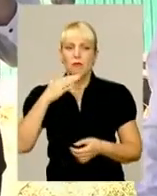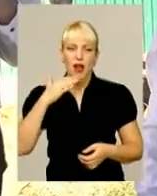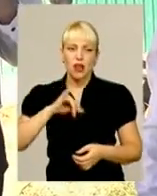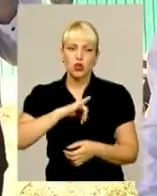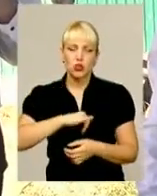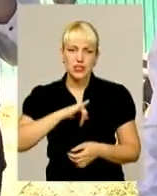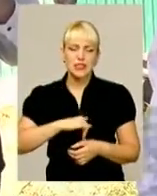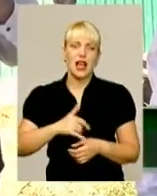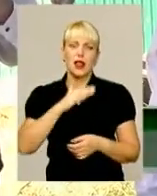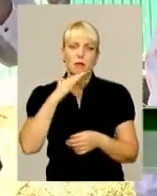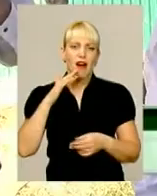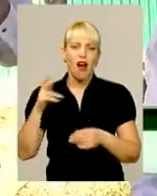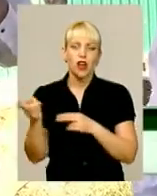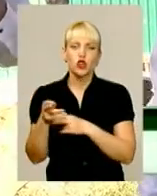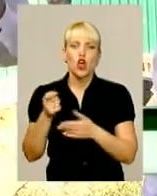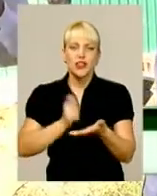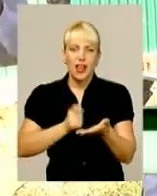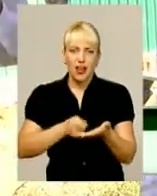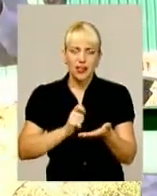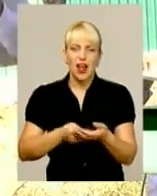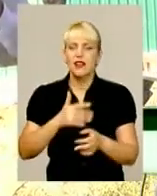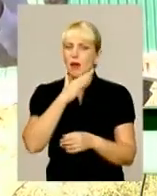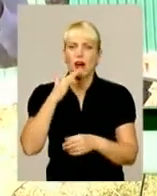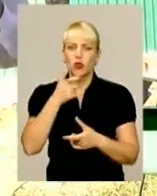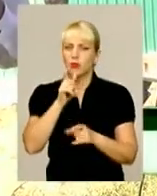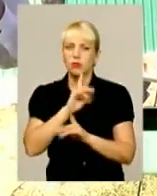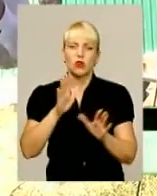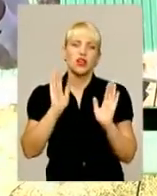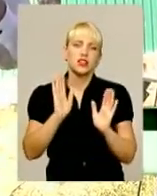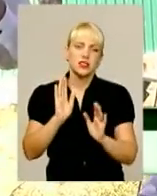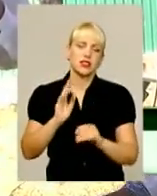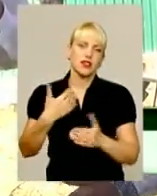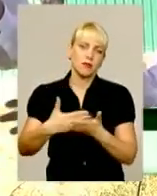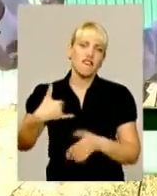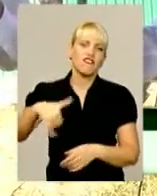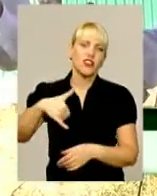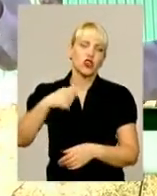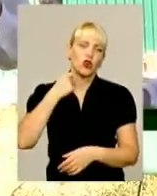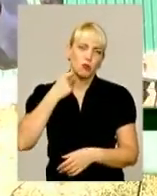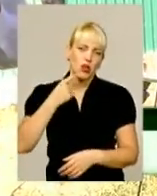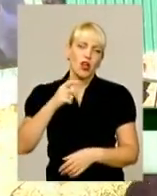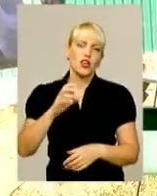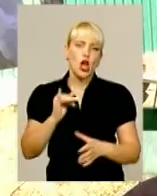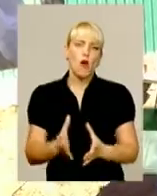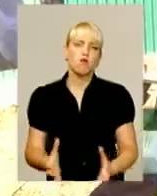взагалі. Але трішечки, але відро, може два відра і бочечку пива. Хочемо донести до людей, що байкери – це не є такі